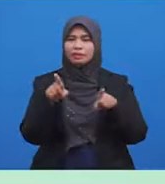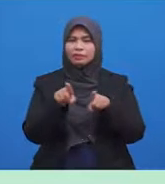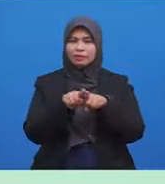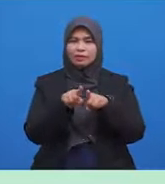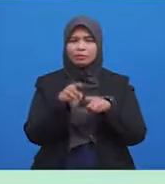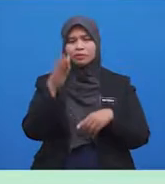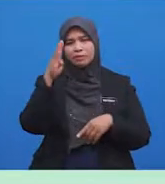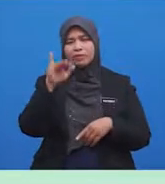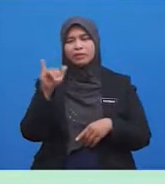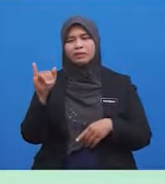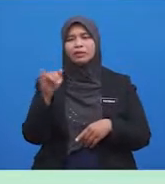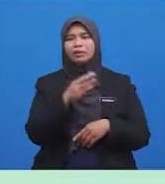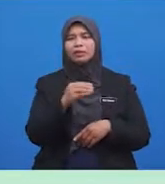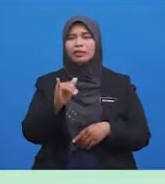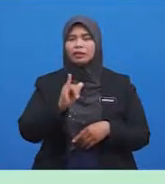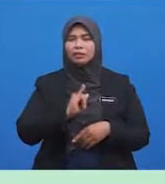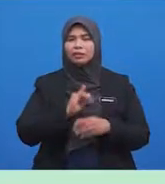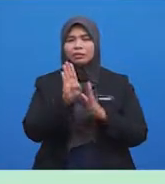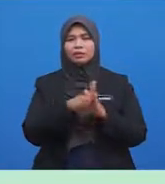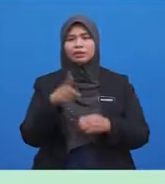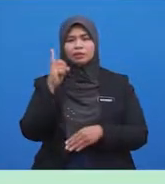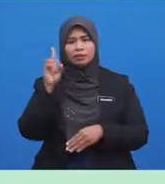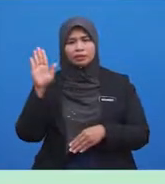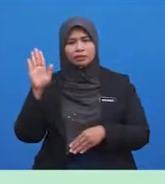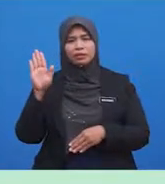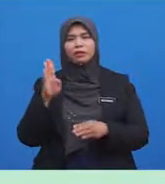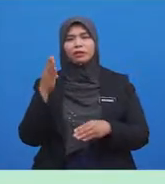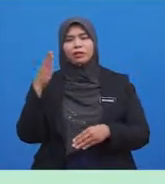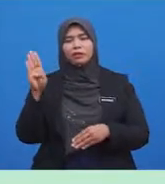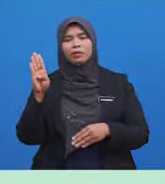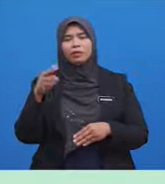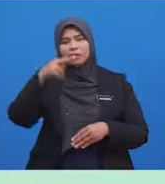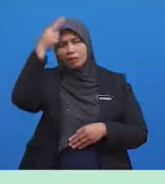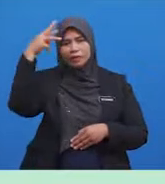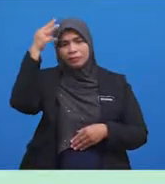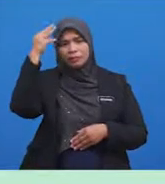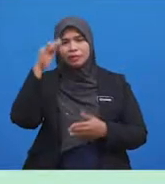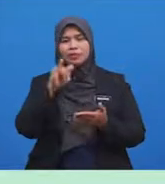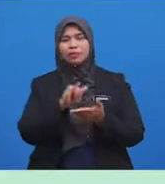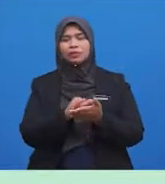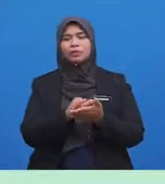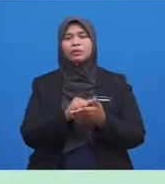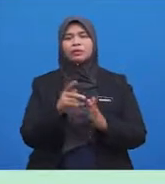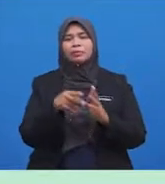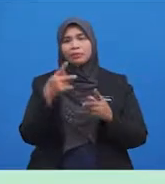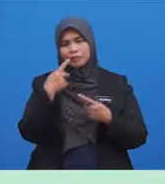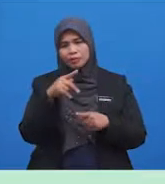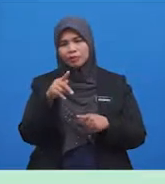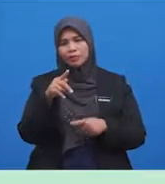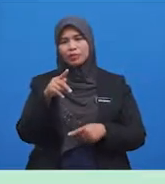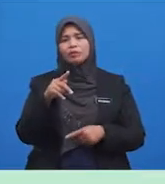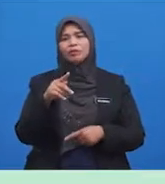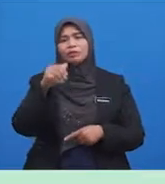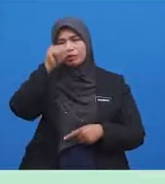baginya Dan aku bersaksi bahawa Nabi Muhammad itu hambanya